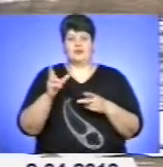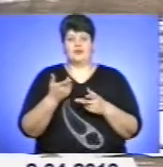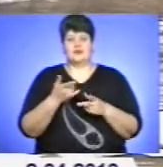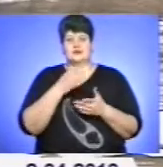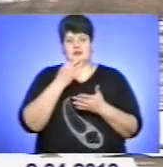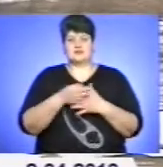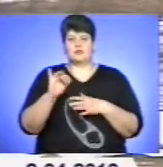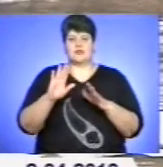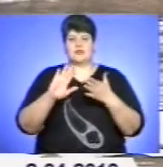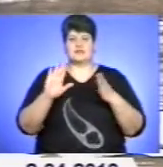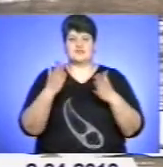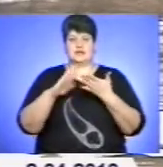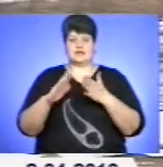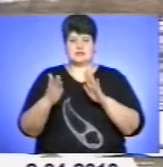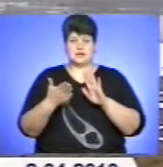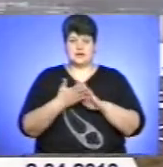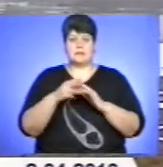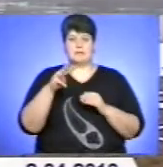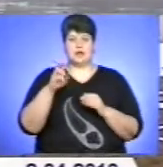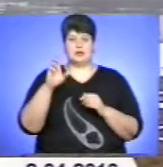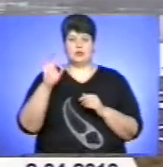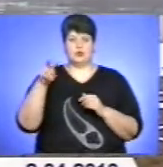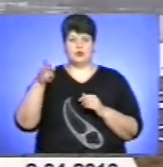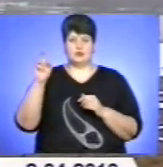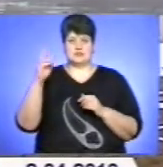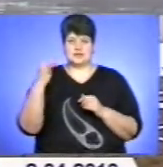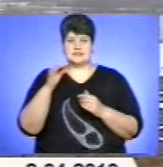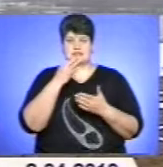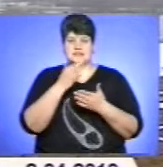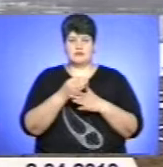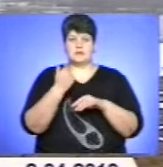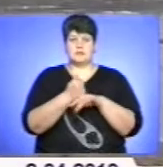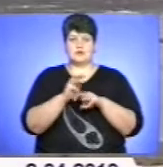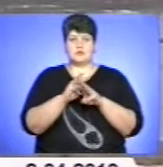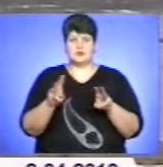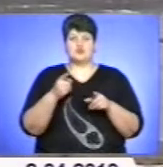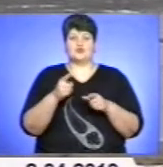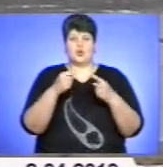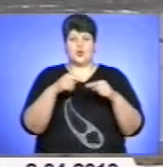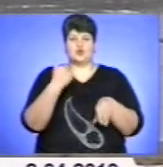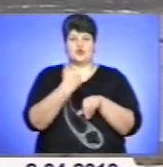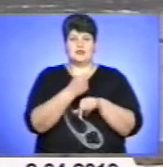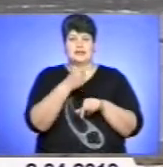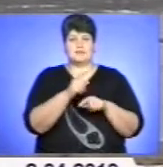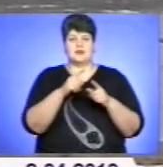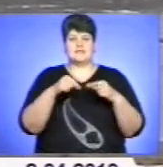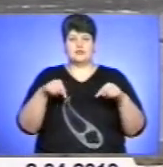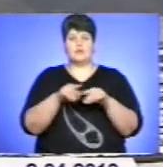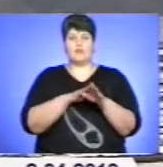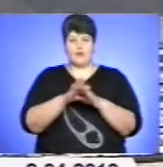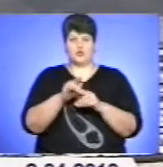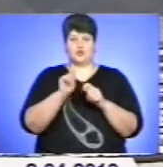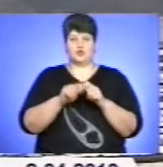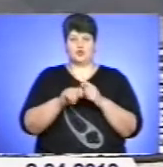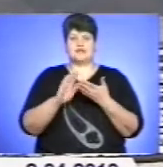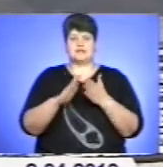Державної служби України з надзвичайних ситуацій Михайло Болоцьких запевнив, прем'єр-міністра, що очолюване ним відомство повністю контролює ситуацію із